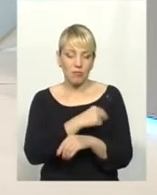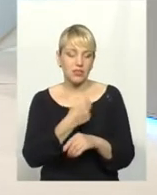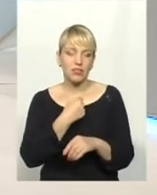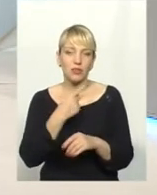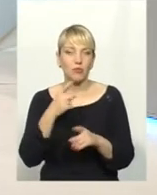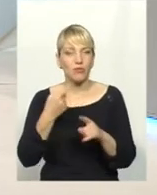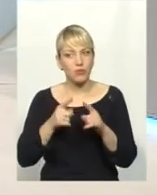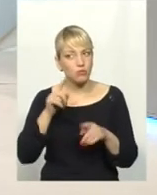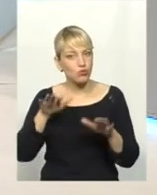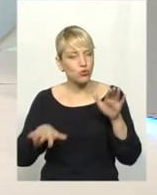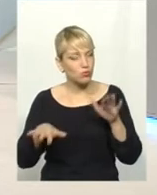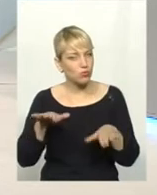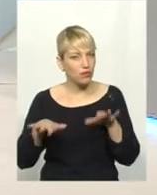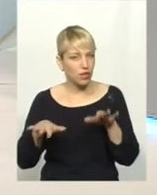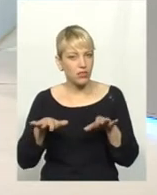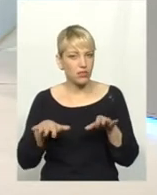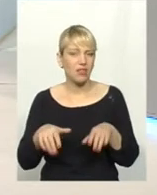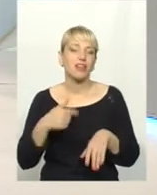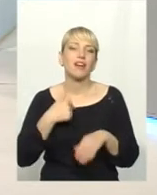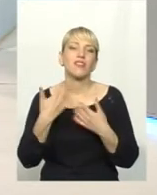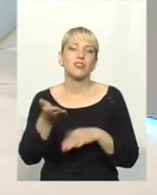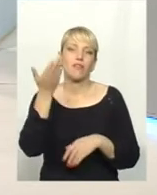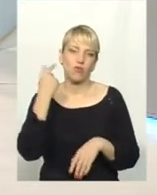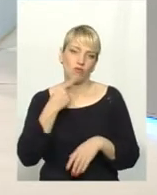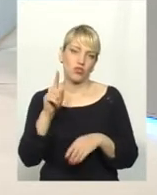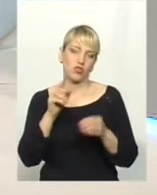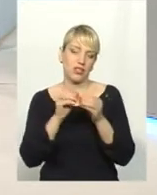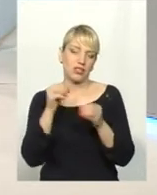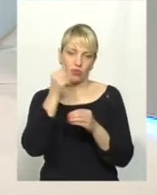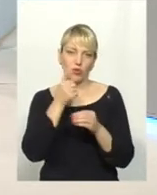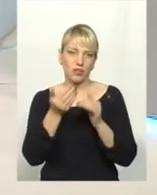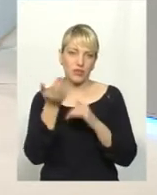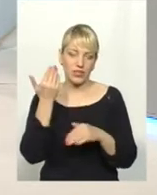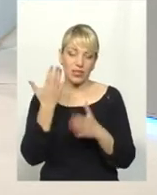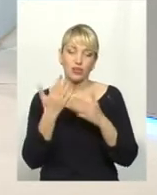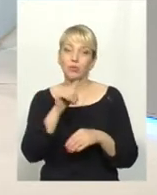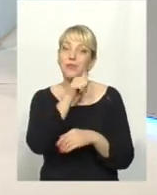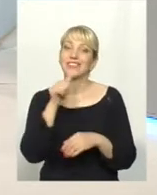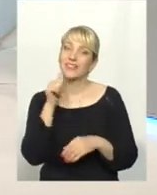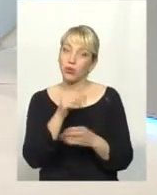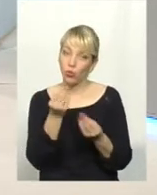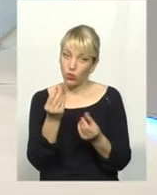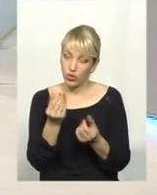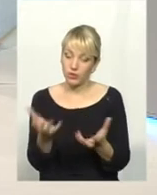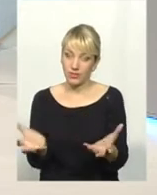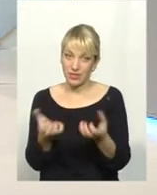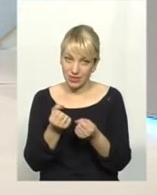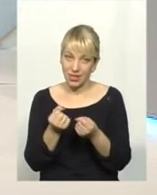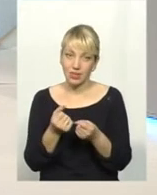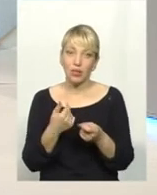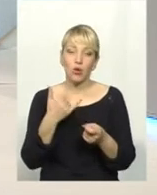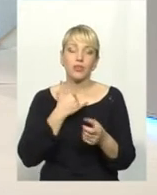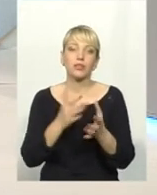СООО, що 10 років тому назад вони порахували, що разом з тіньовими коштами це у нас більше, як в